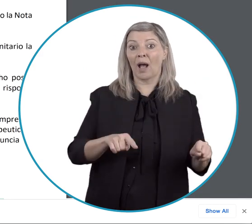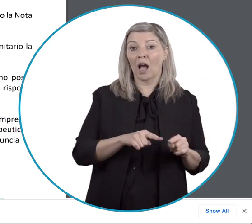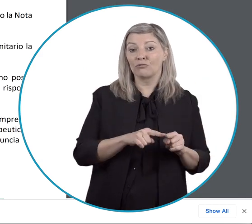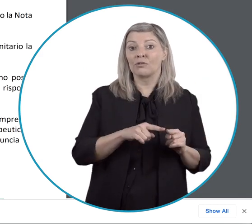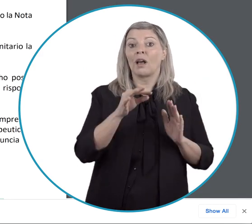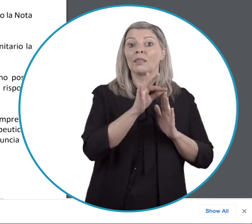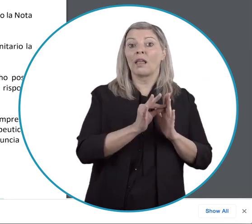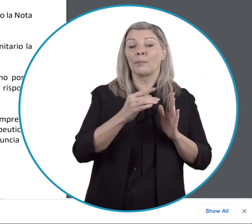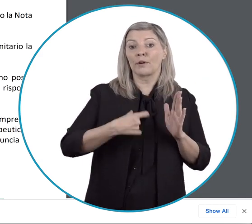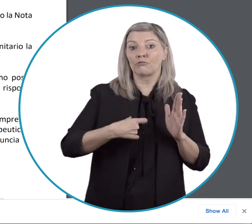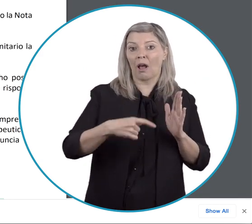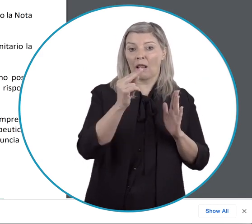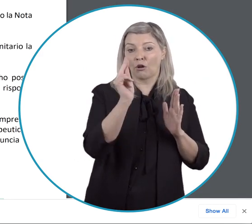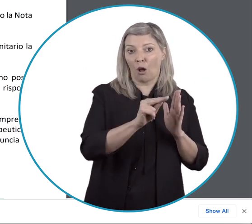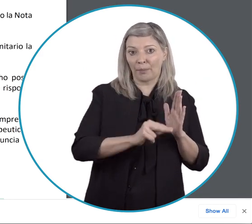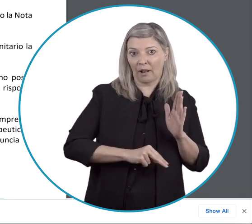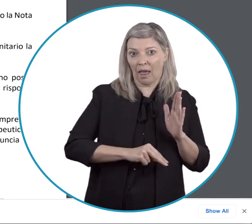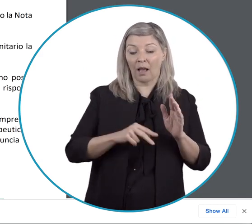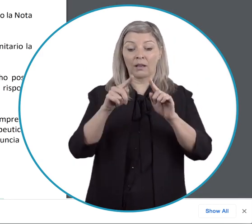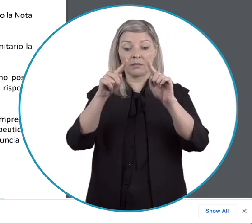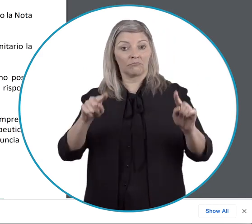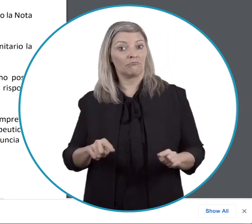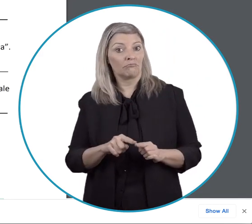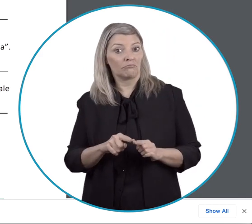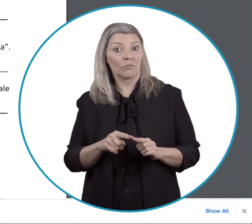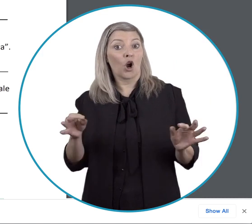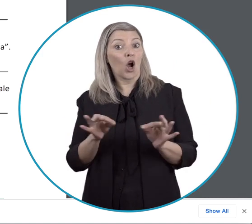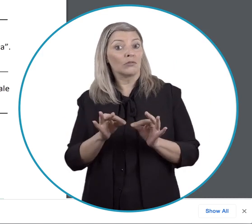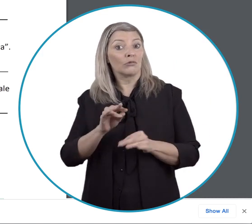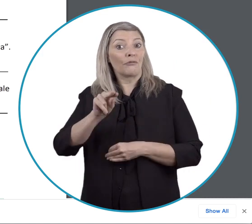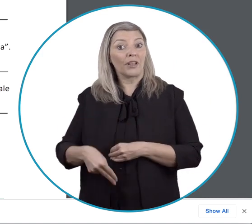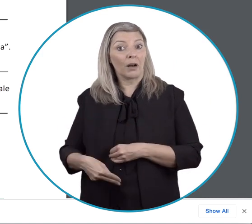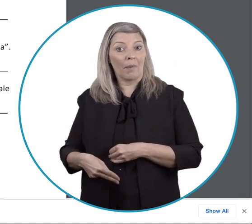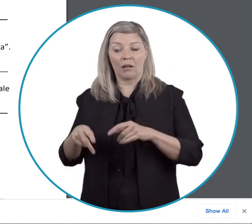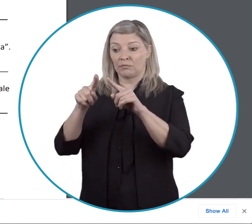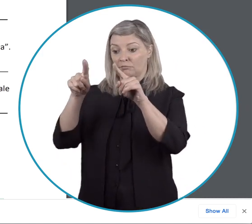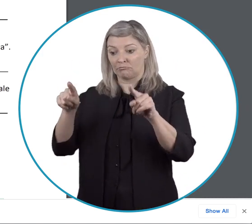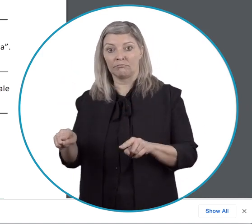Compila la pagina con i tuoi dati Firma il consenso